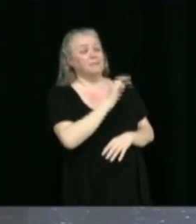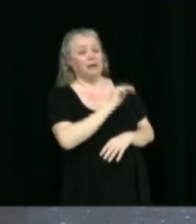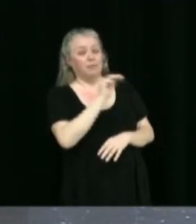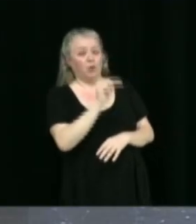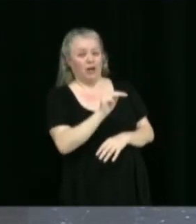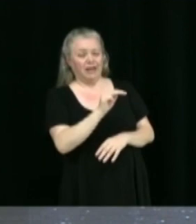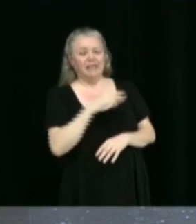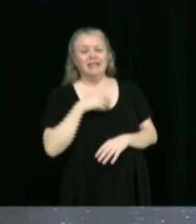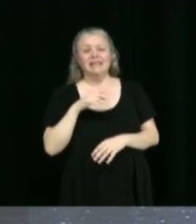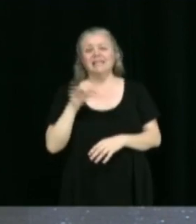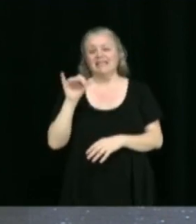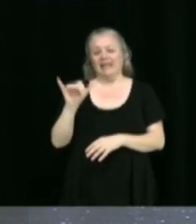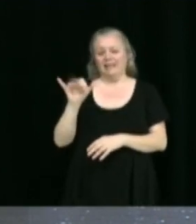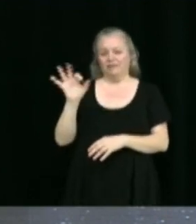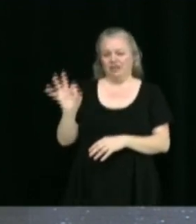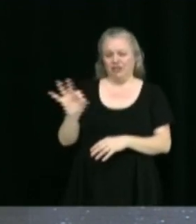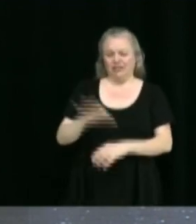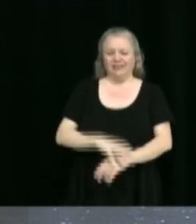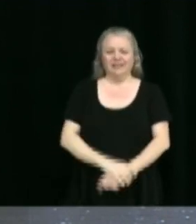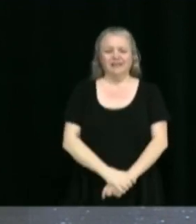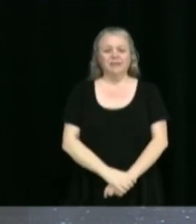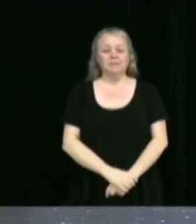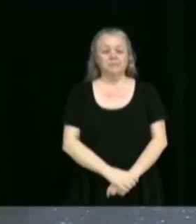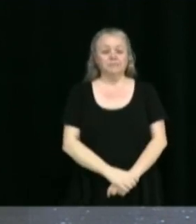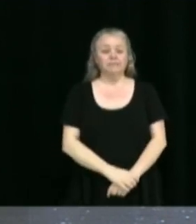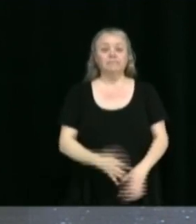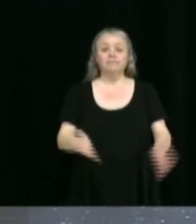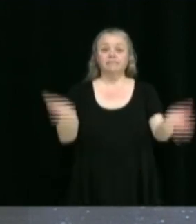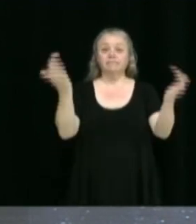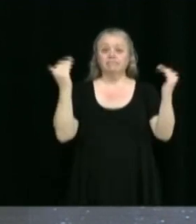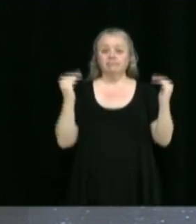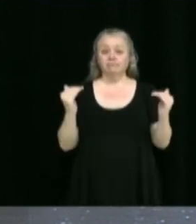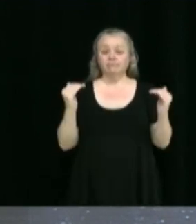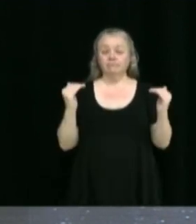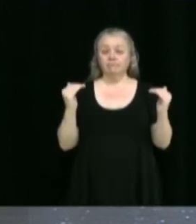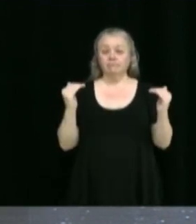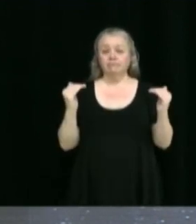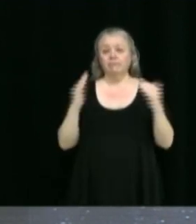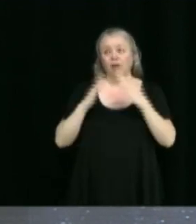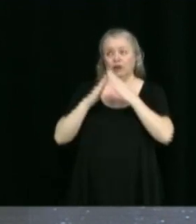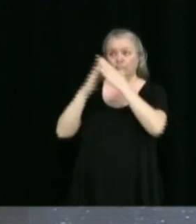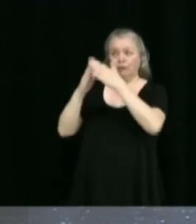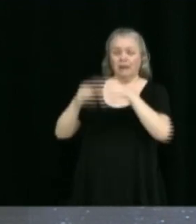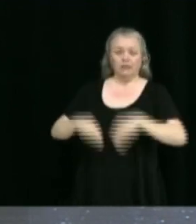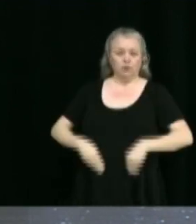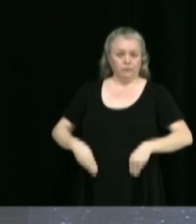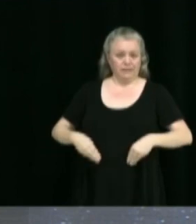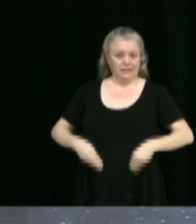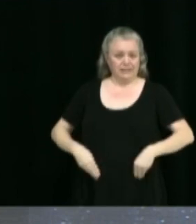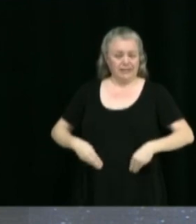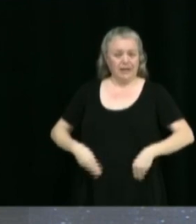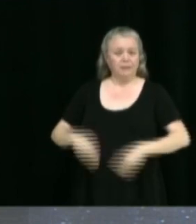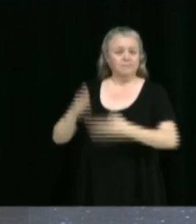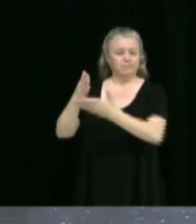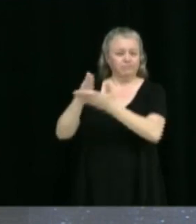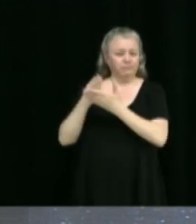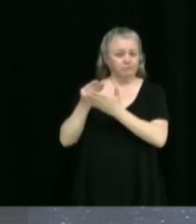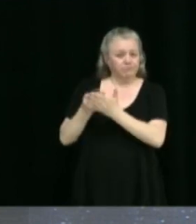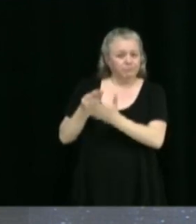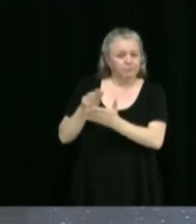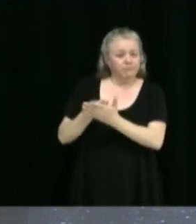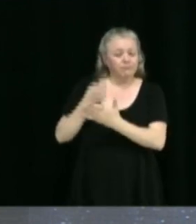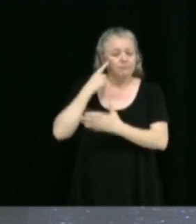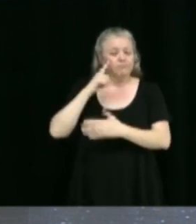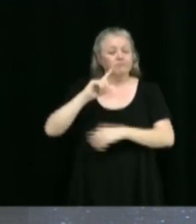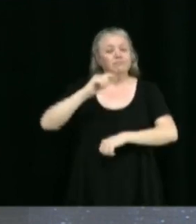Morin, Yannick Fréchette. Passons maintenant aux demandes au ministère « Aide financière à être accordée dans le cadre du projet d